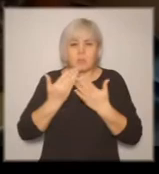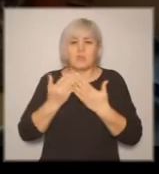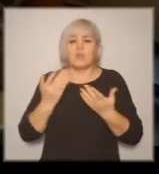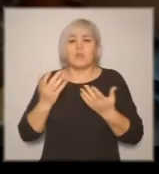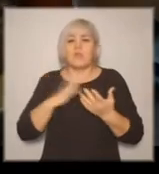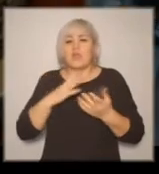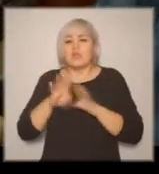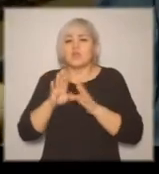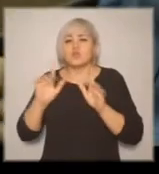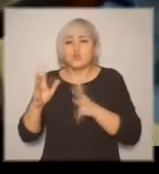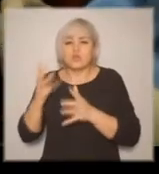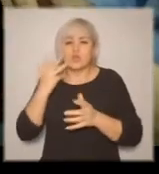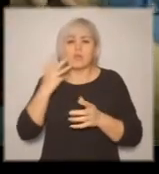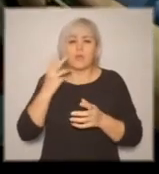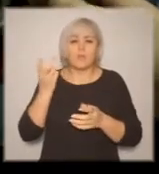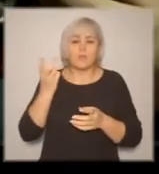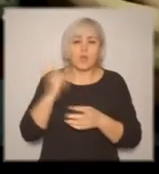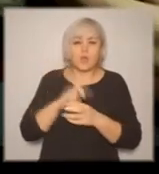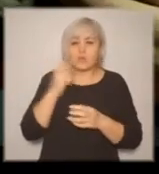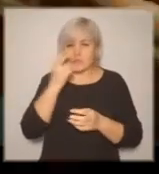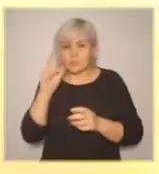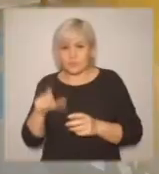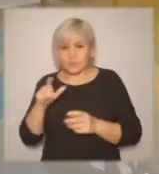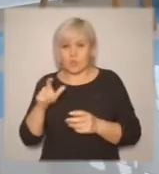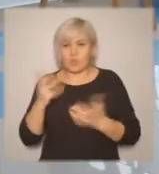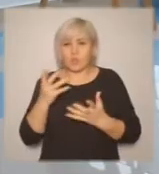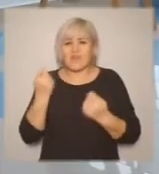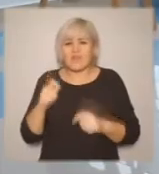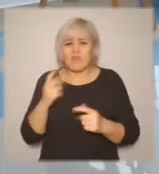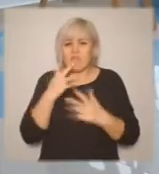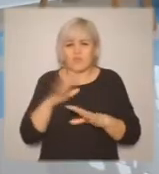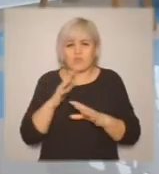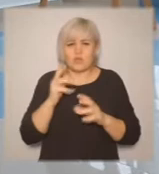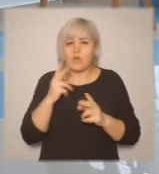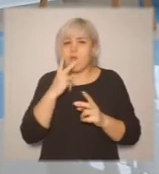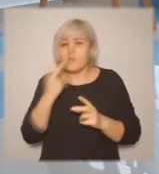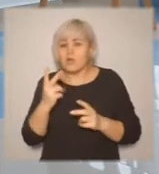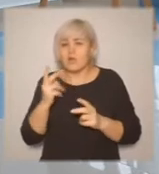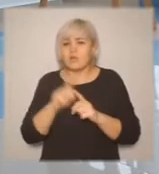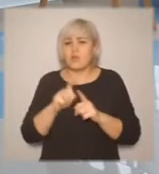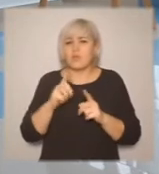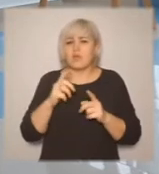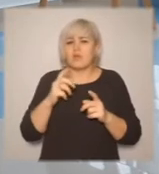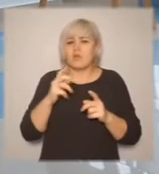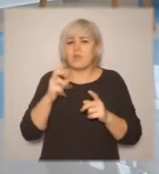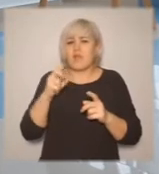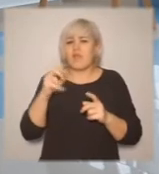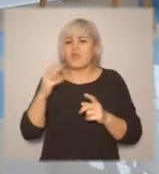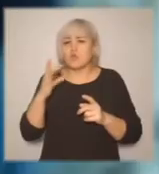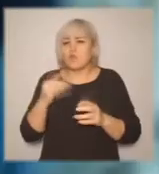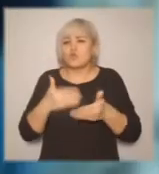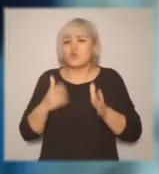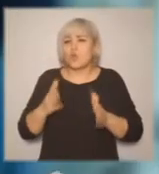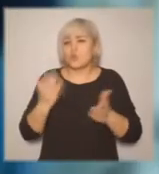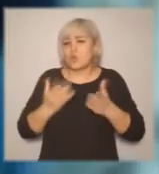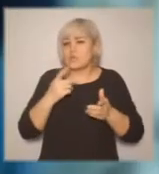Но все-таки базовые цвета незрячий себе представляет. Он представляет их немножко по-другому, не так, как мы. Потому что все незрячие с